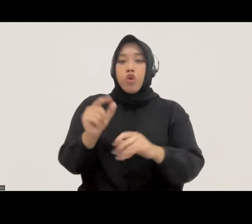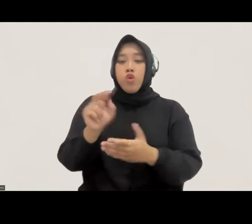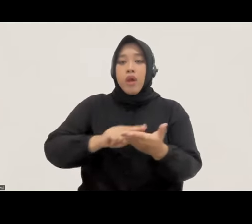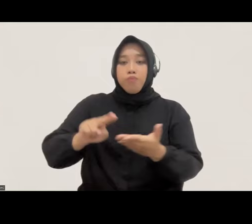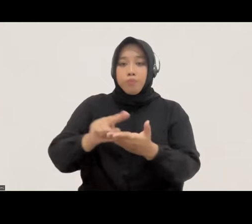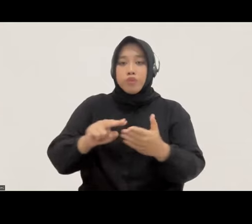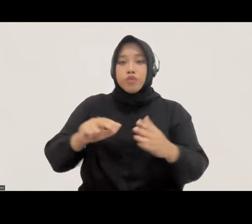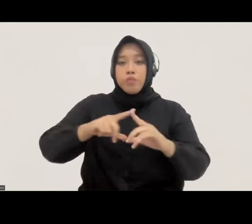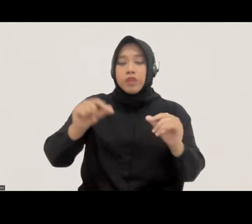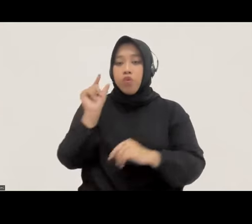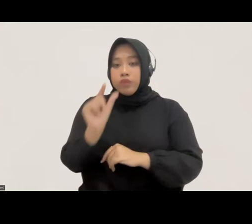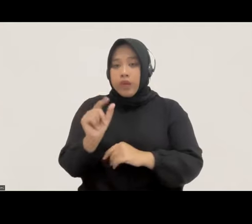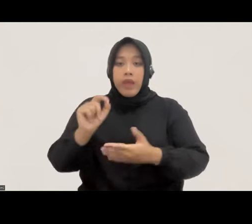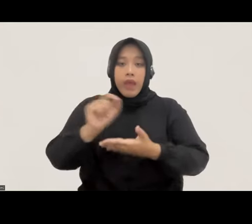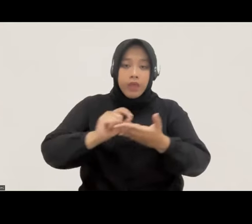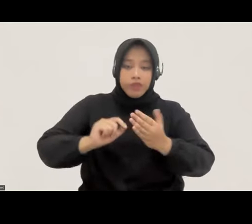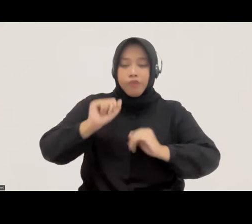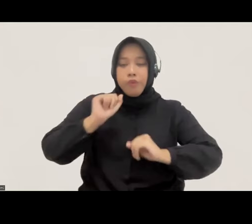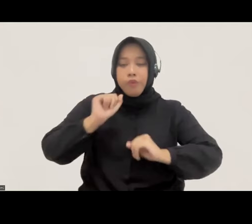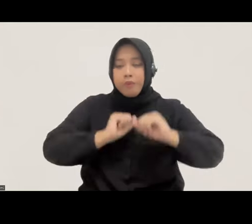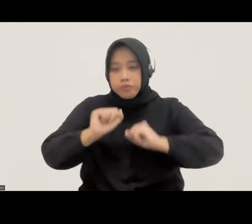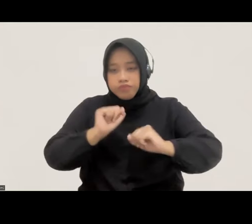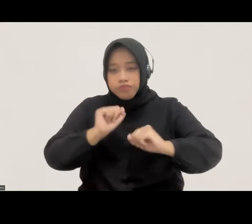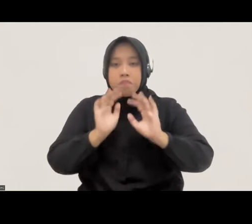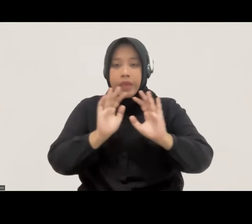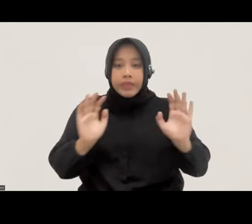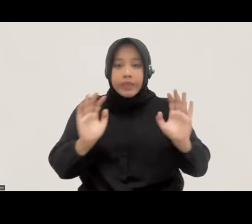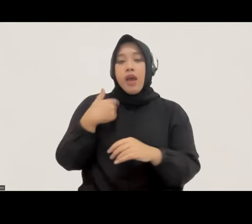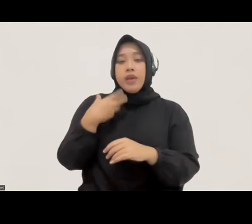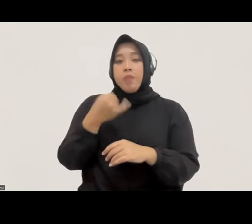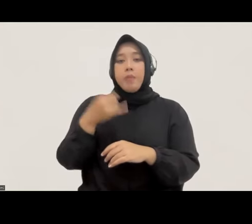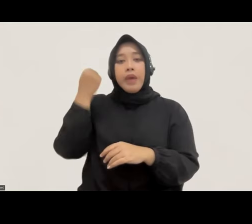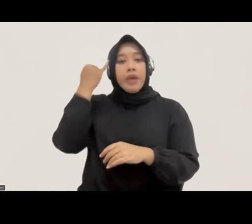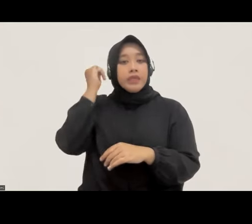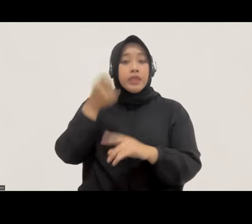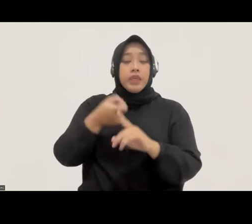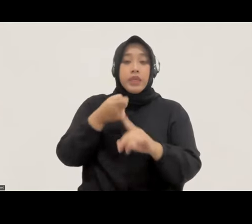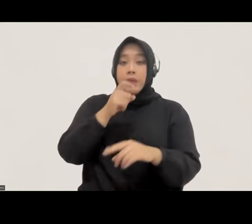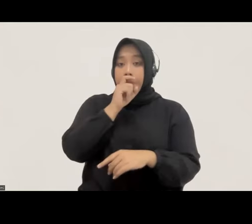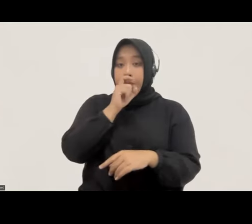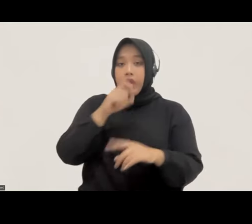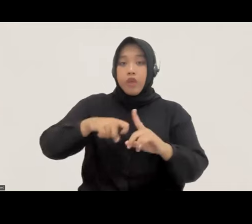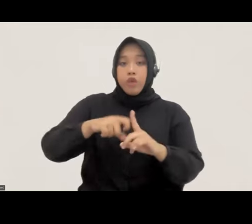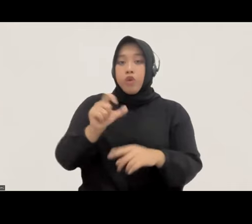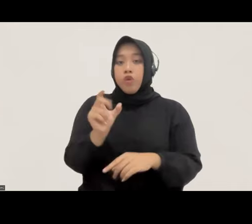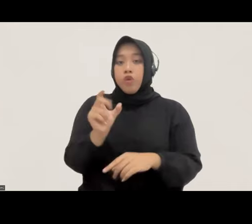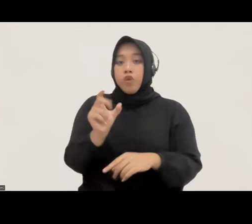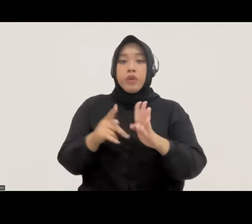menulis di berbagai media masa ya. Ada banyak tulisan opini Bang Kurnia di berbagai koran